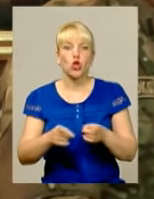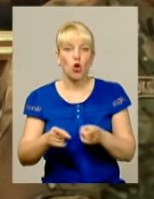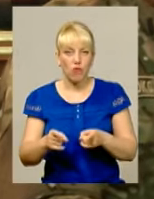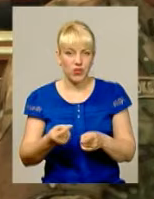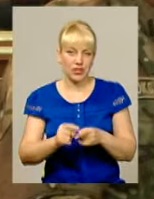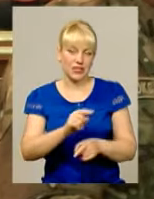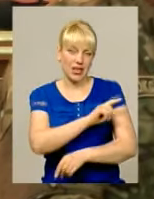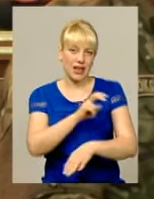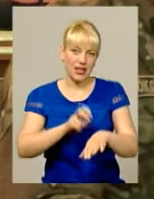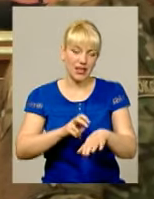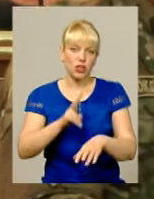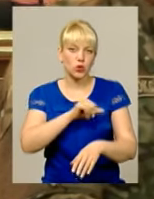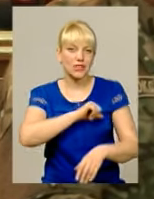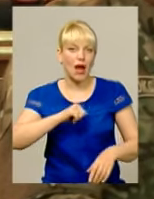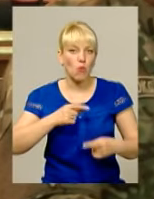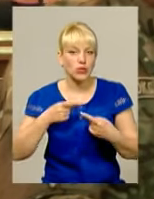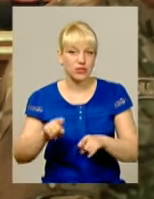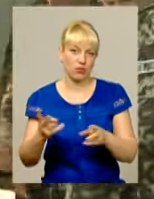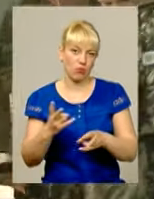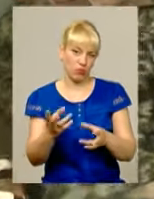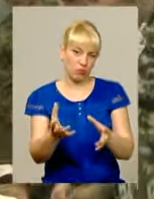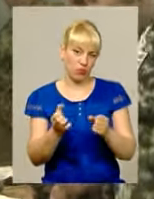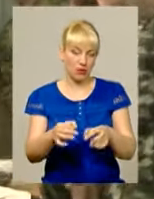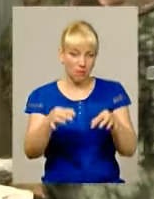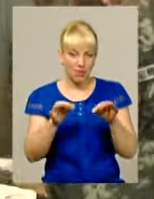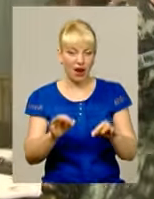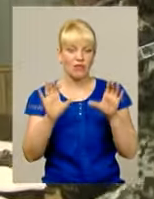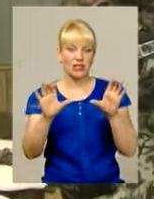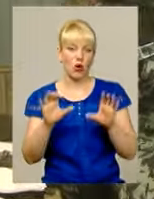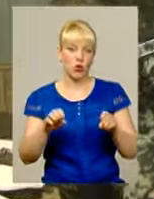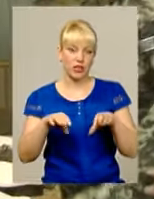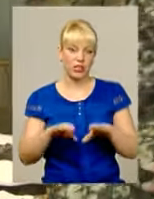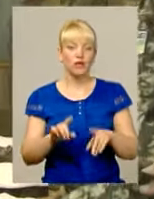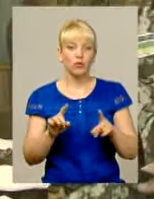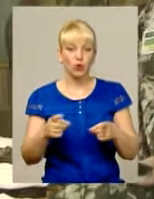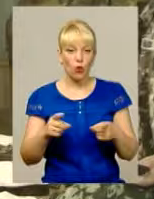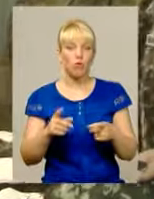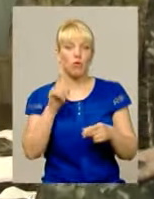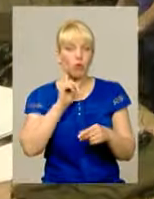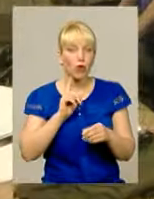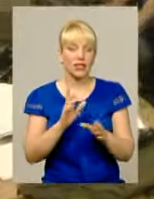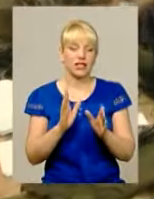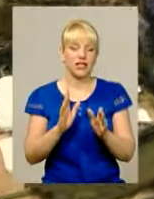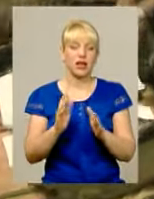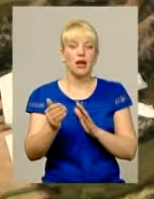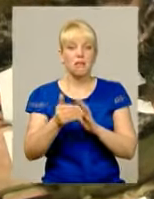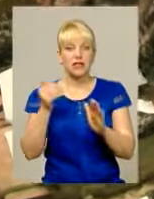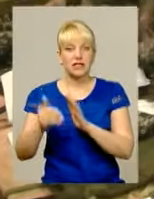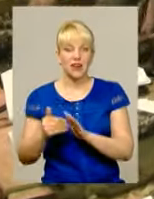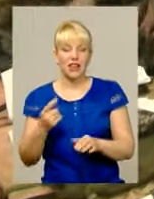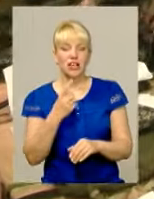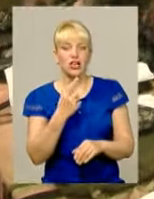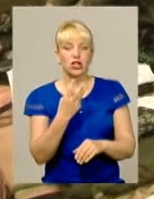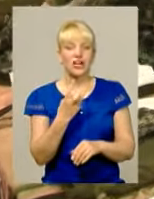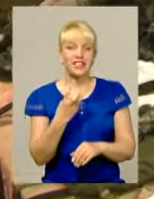самостійно приймати правильне законне рішення Тому поки що вдалося призвати на службу близько трьох сотень чоловік котрі